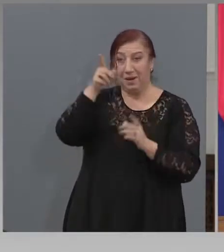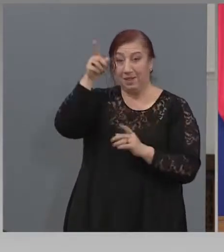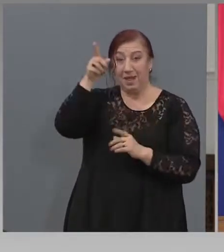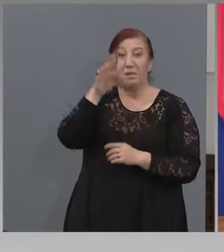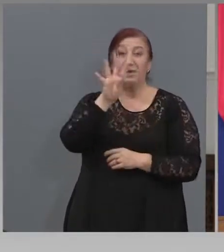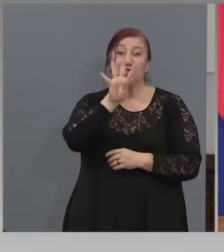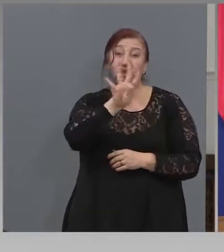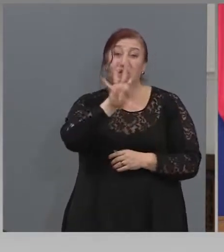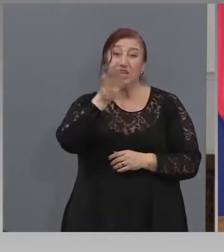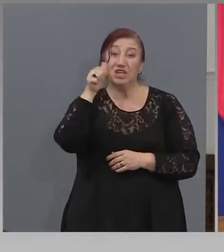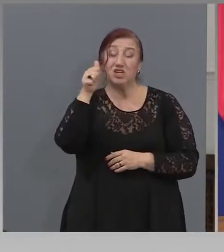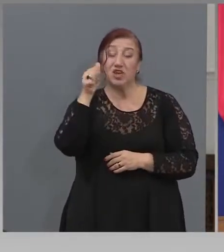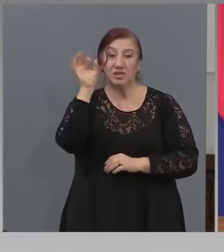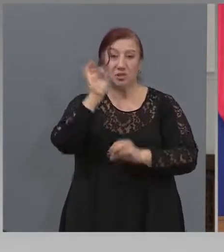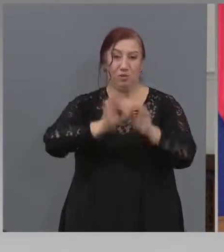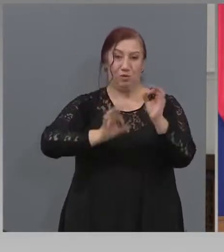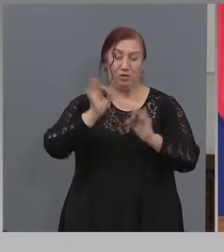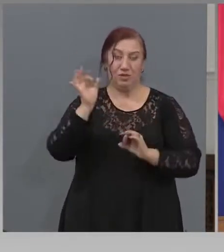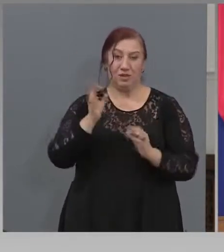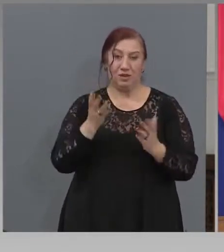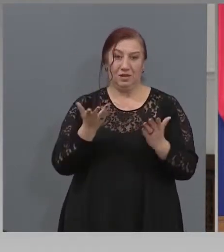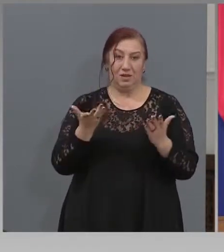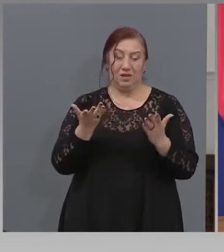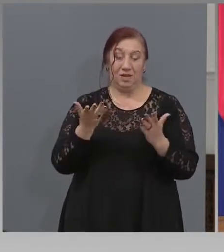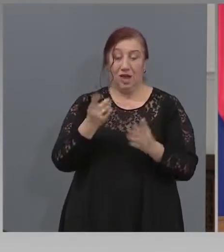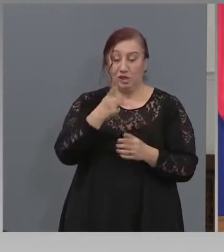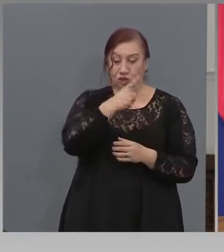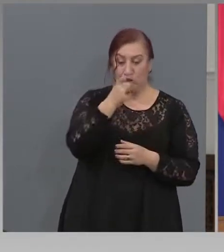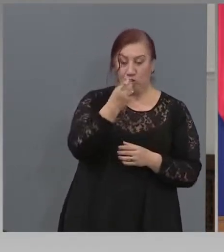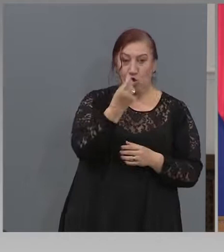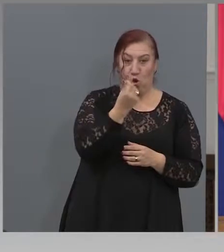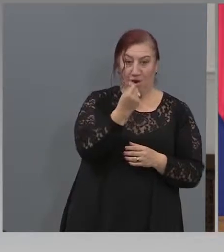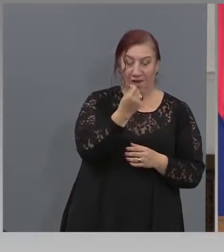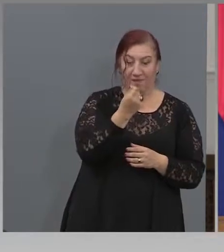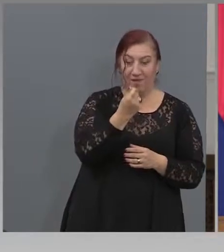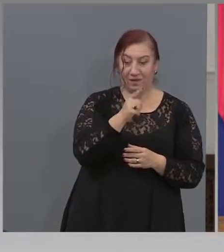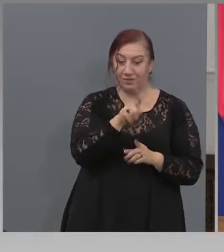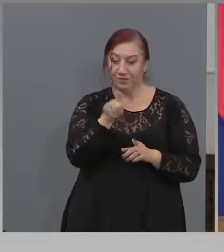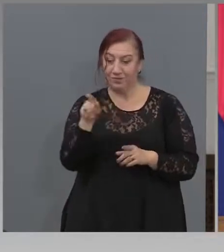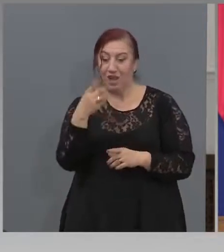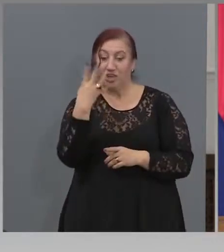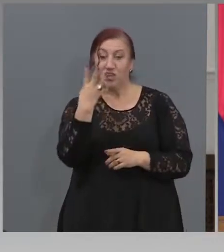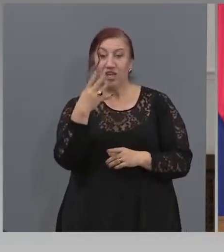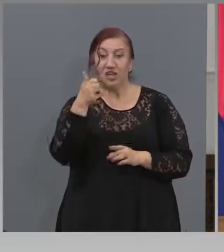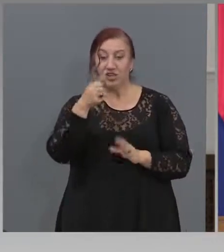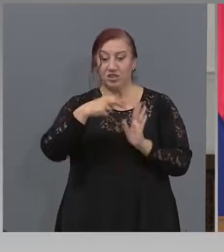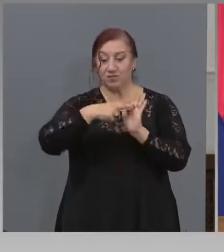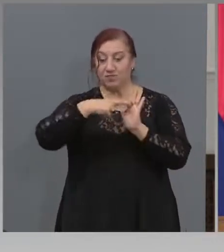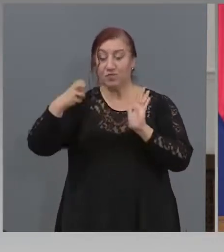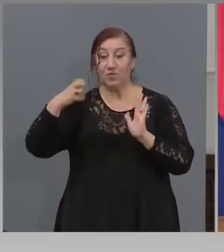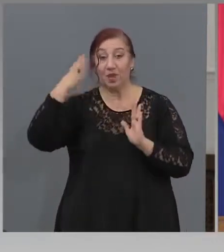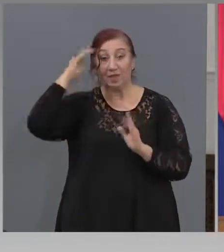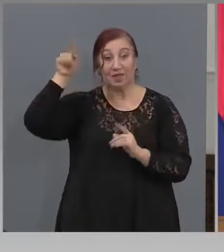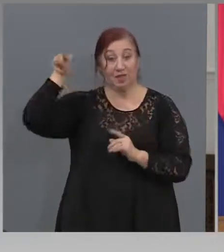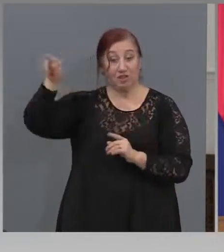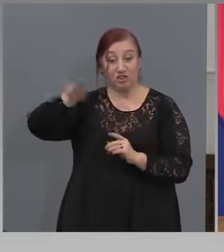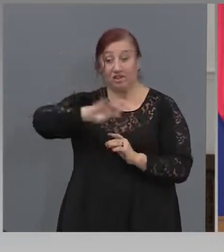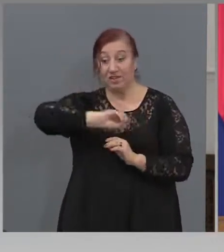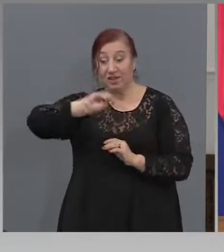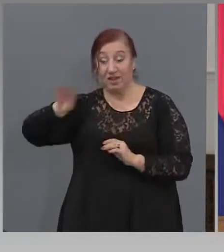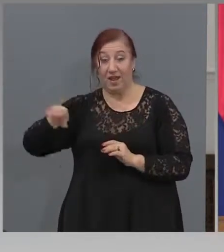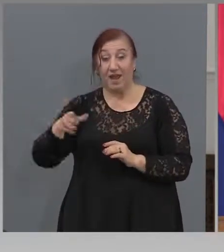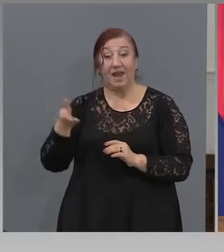Си реч на 100 лева, 46 ти прибира държавата. И след това, като казваш, ама сега ме